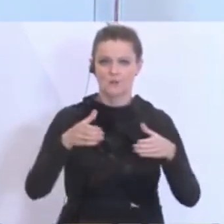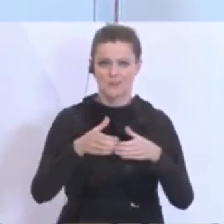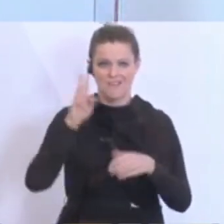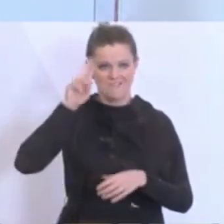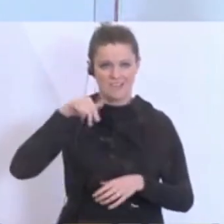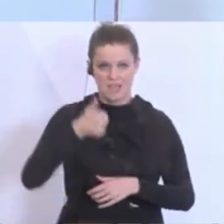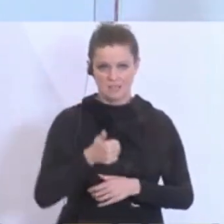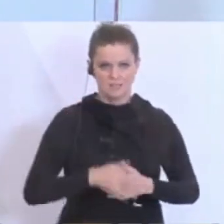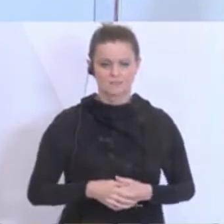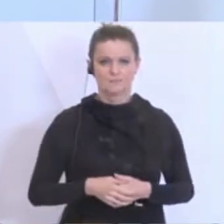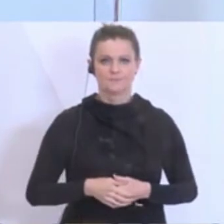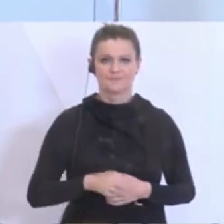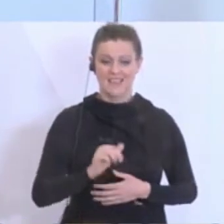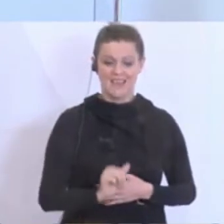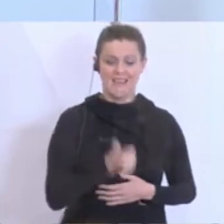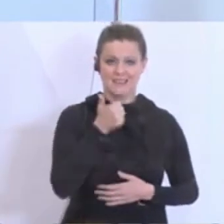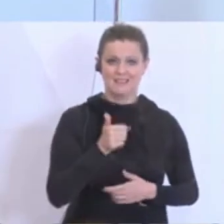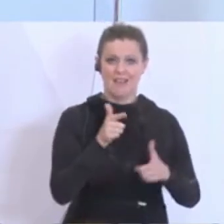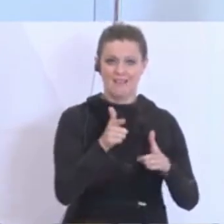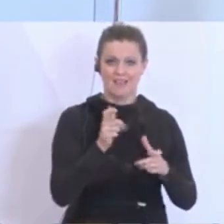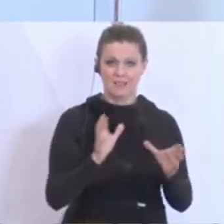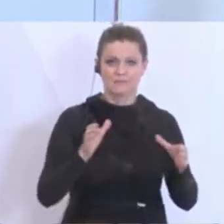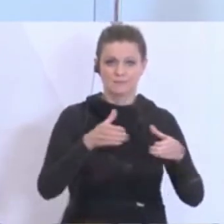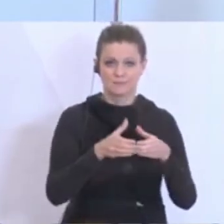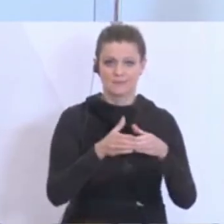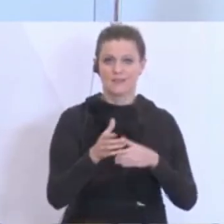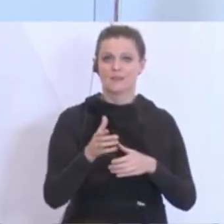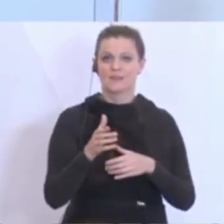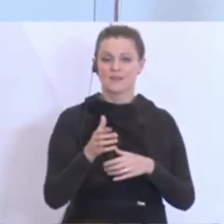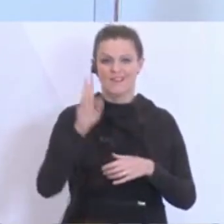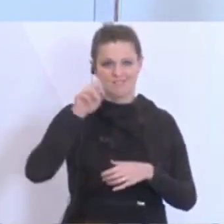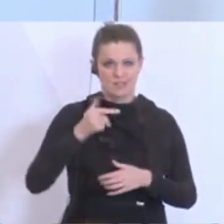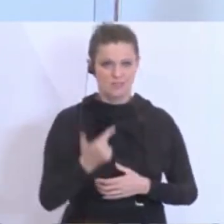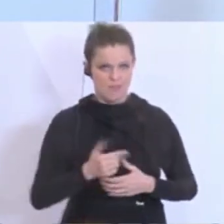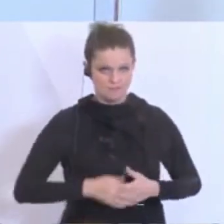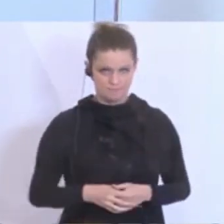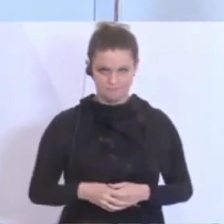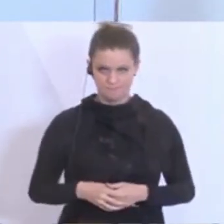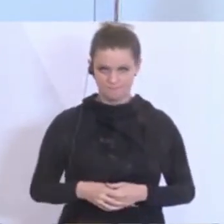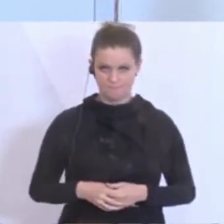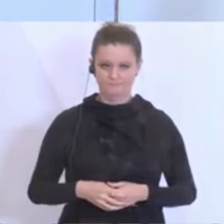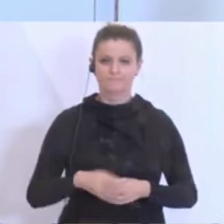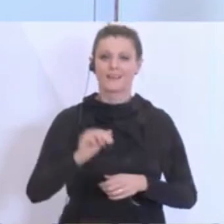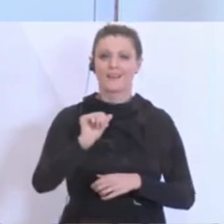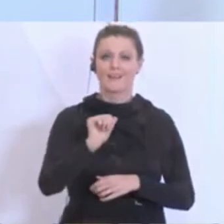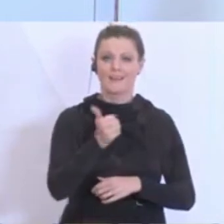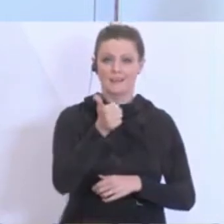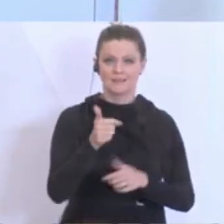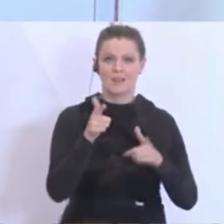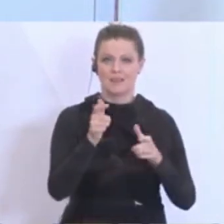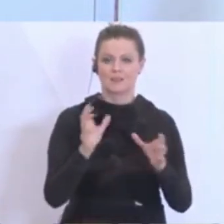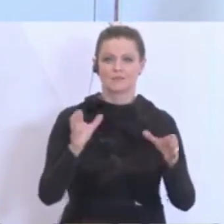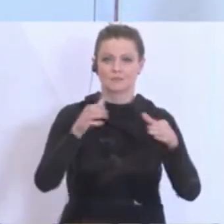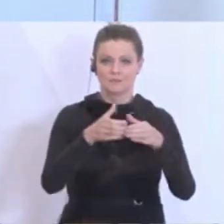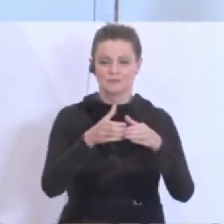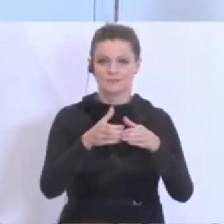Wien 1, die erste Jägerkompanie des Jägerbataillons Wien 2, die erste Jägerkompanie des